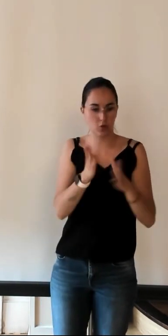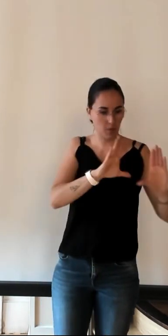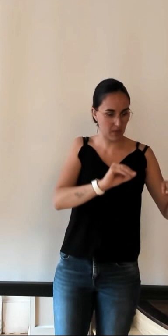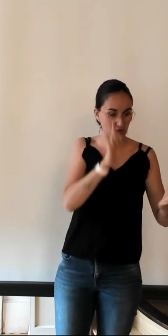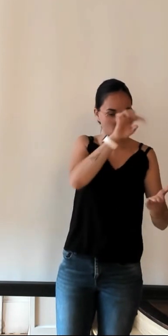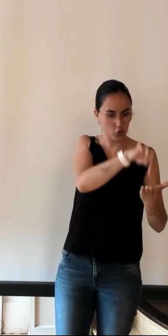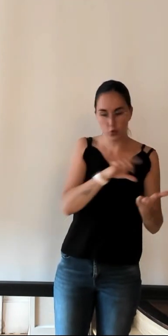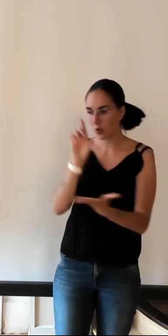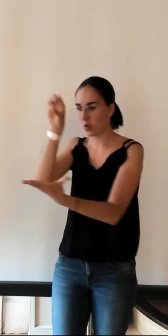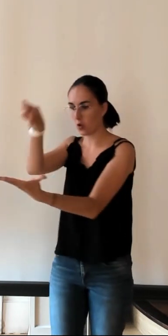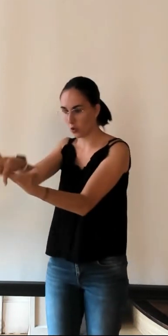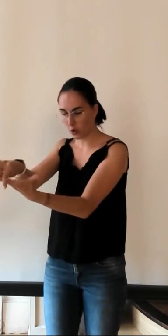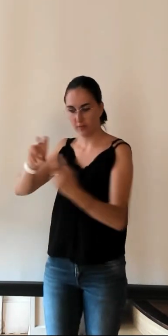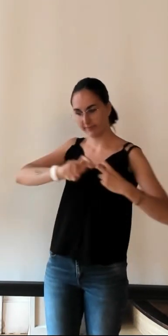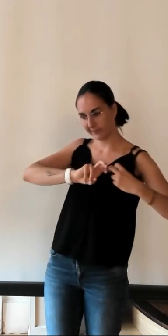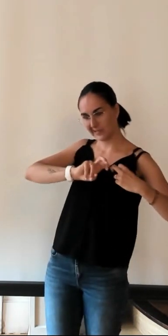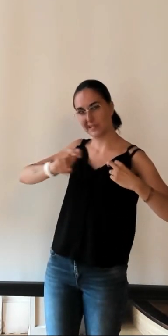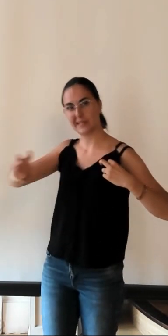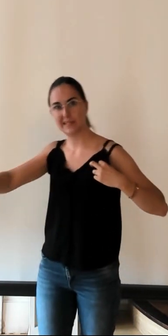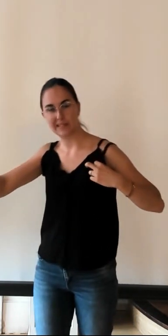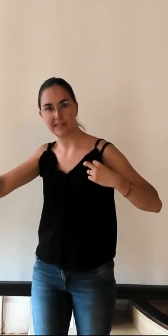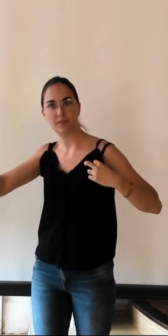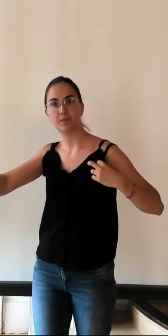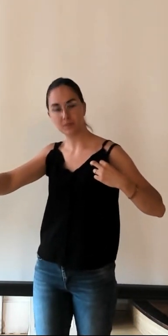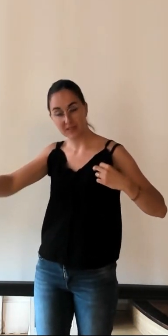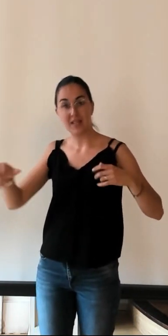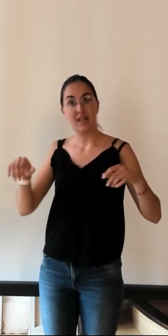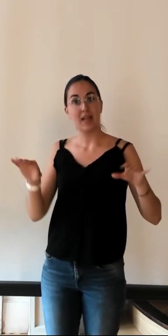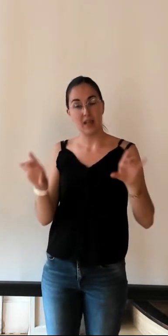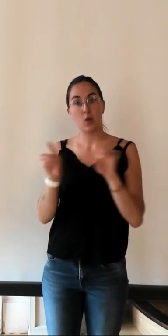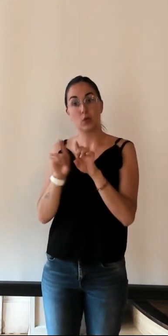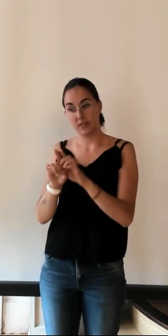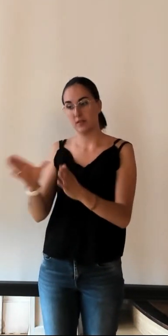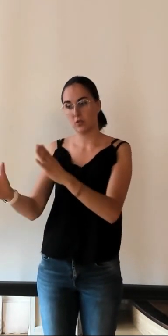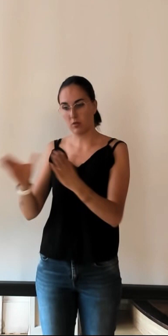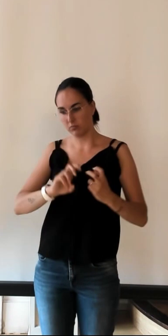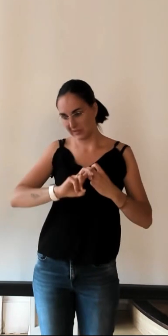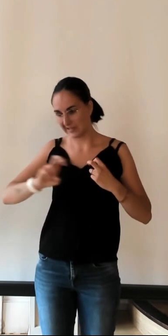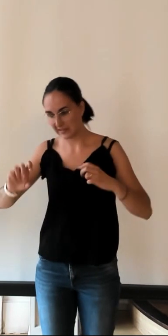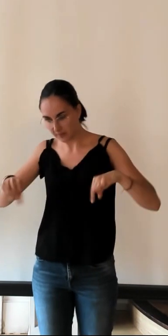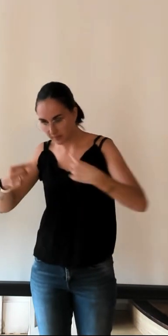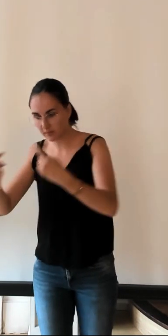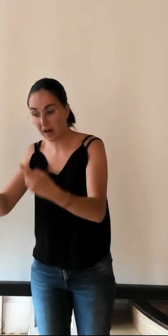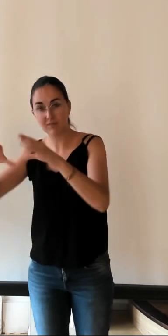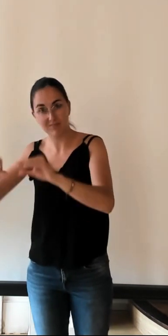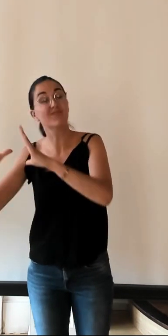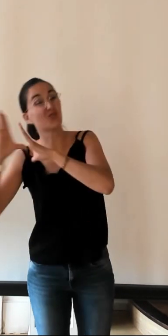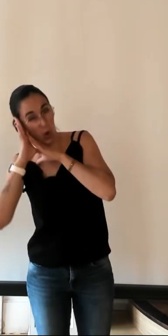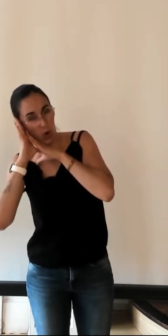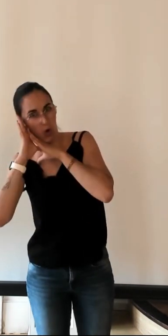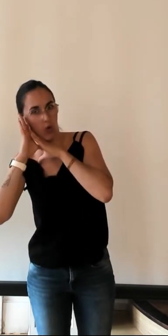géographiques mais surtout qui effectue au moins une nuitée sur place. Donc,